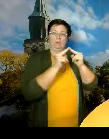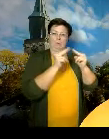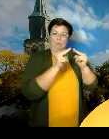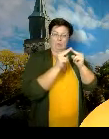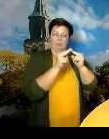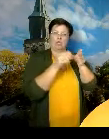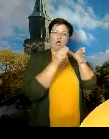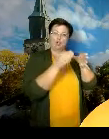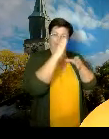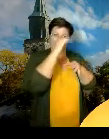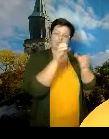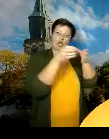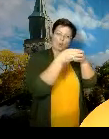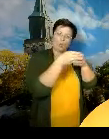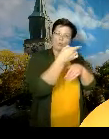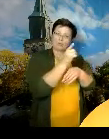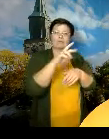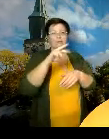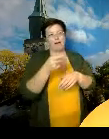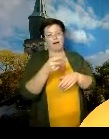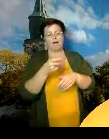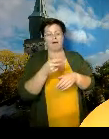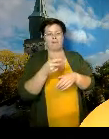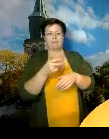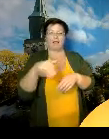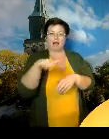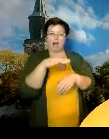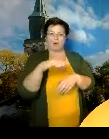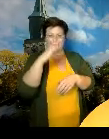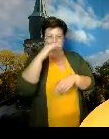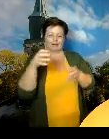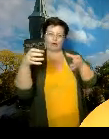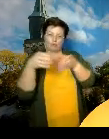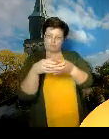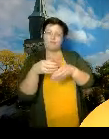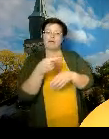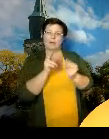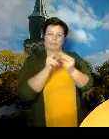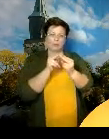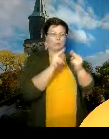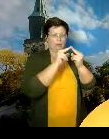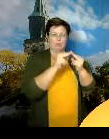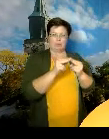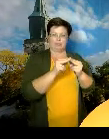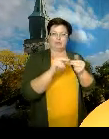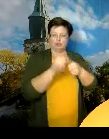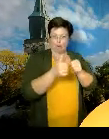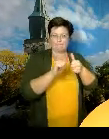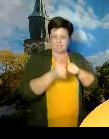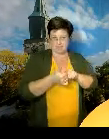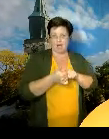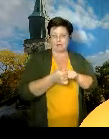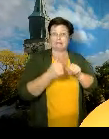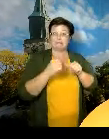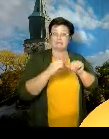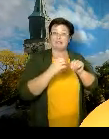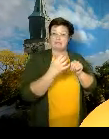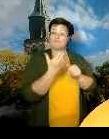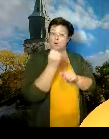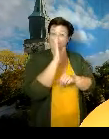osaston henkilökunnan kanssa. Sitten on hyvin rajoitettu määrä vierailijaita maksimissaan kolme vierailijaa kerrallaan.